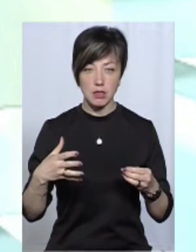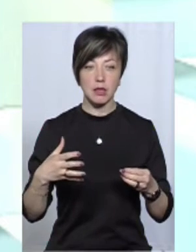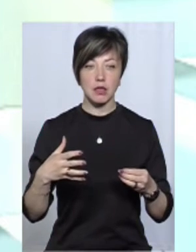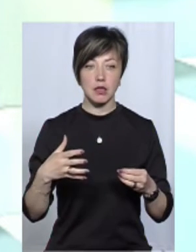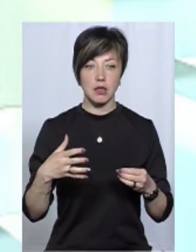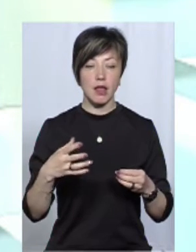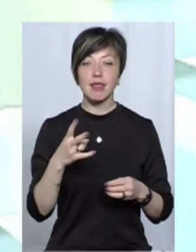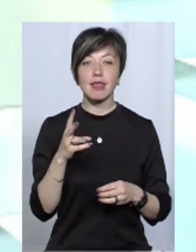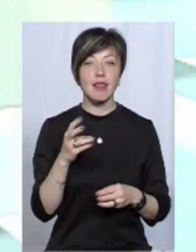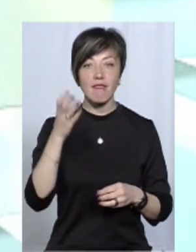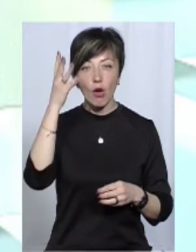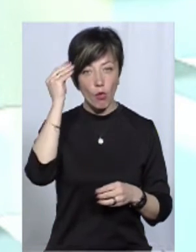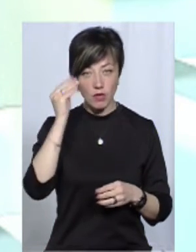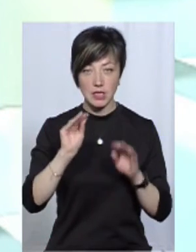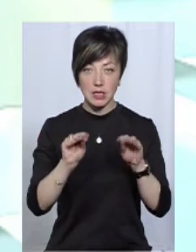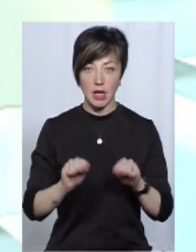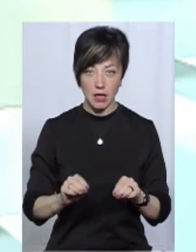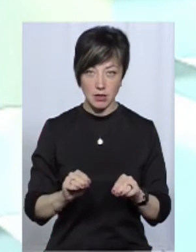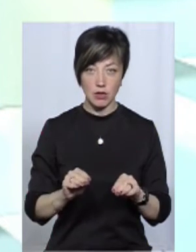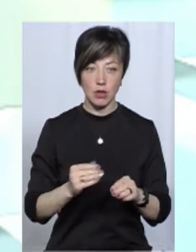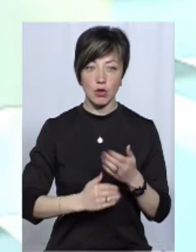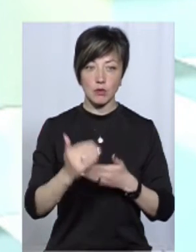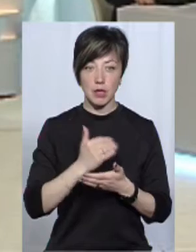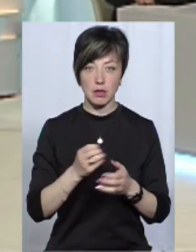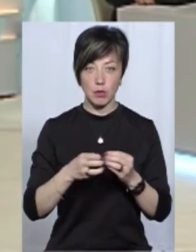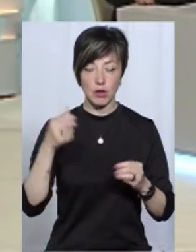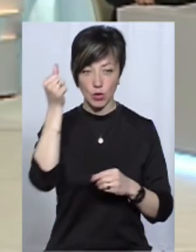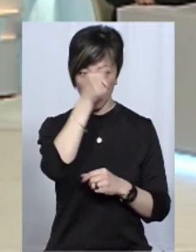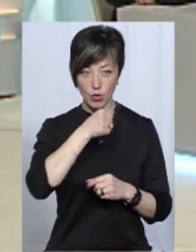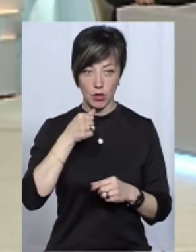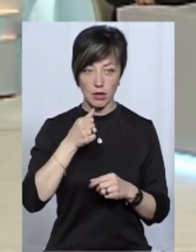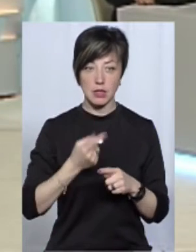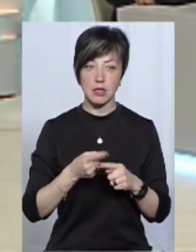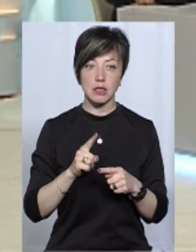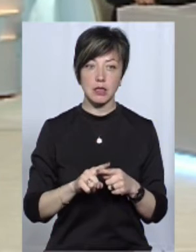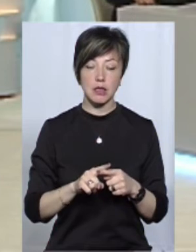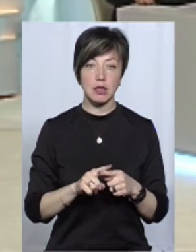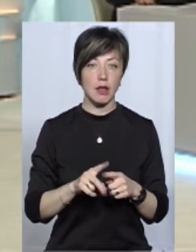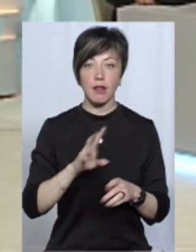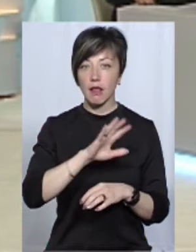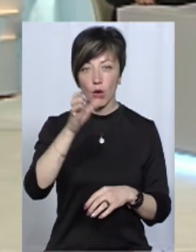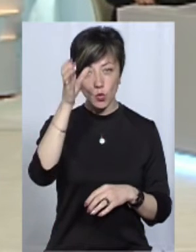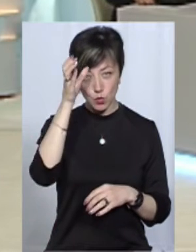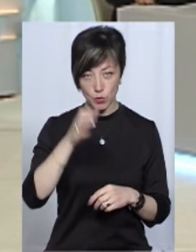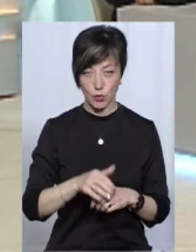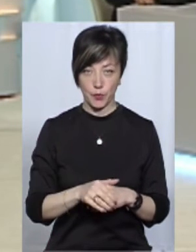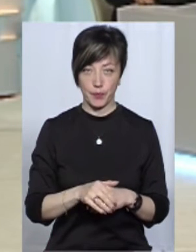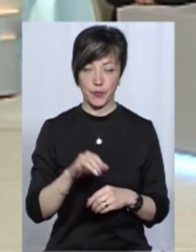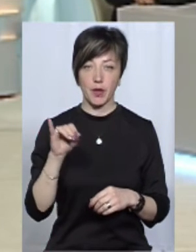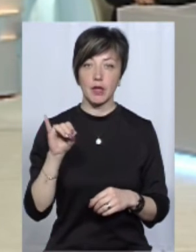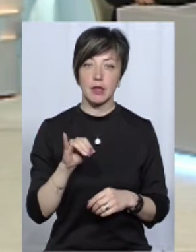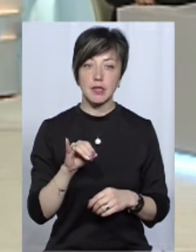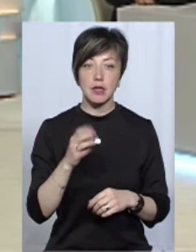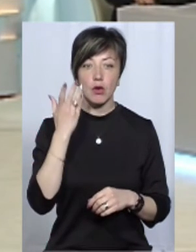не використовувати, не враховувати, вірніше, тенденцію даних останніх 15 років, це нерозумно. І